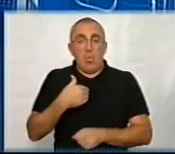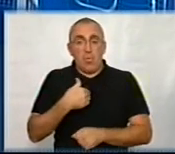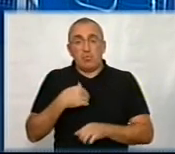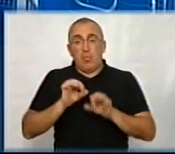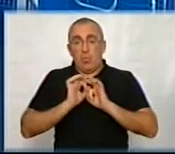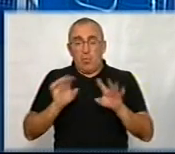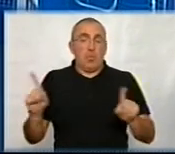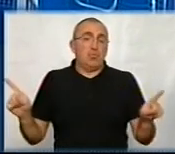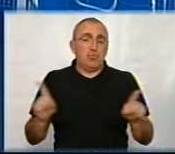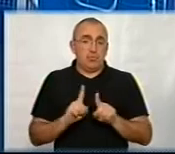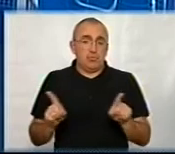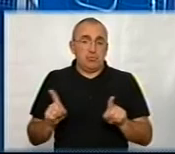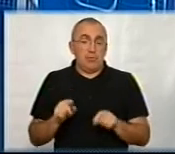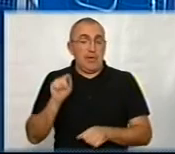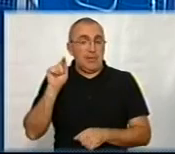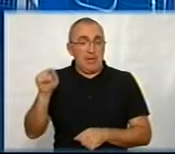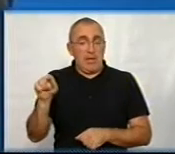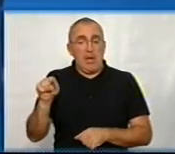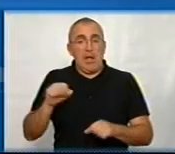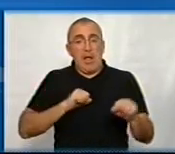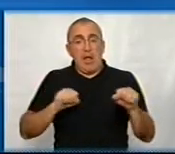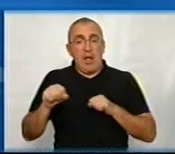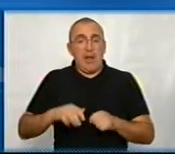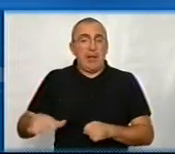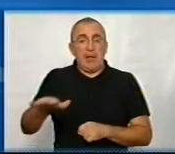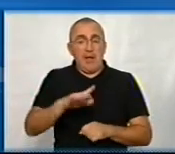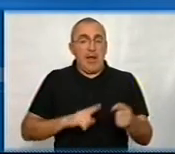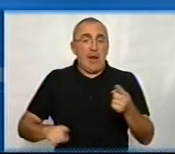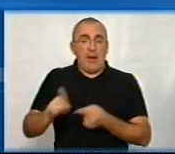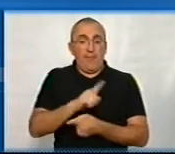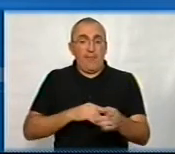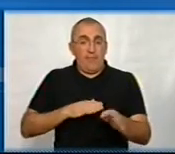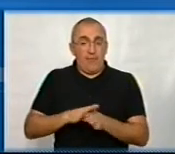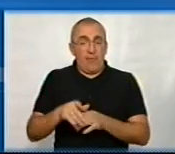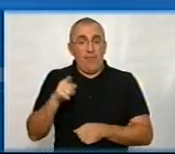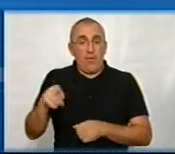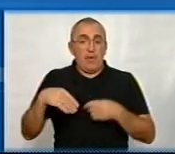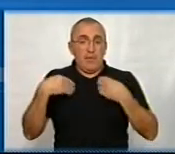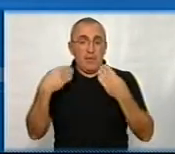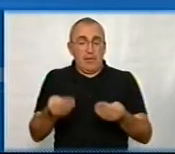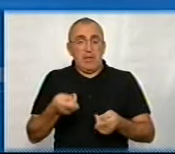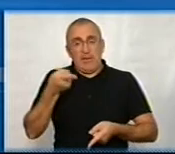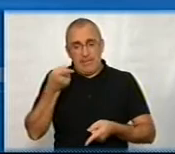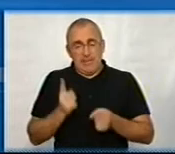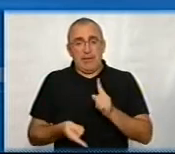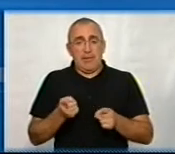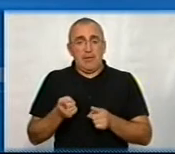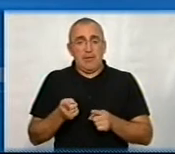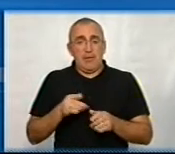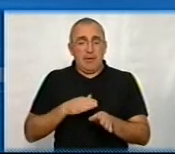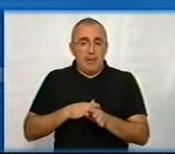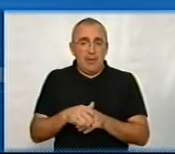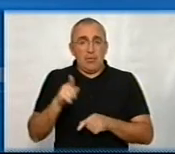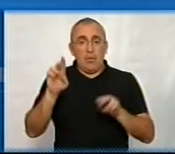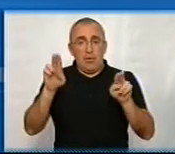наголосити, що та адміністративна територіальна реформа, яка відбулася, вона дає тепер дійсно зреалізувати